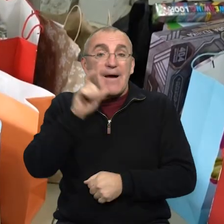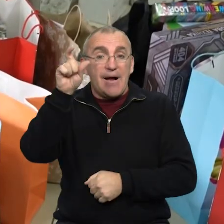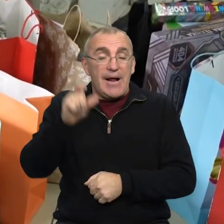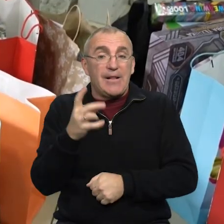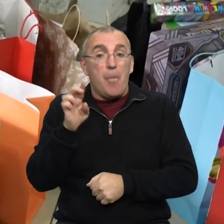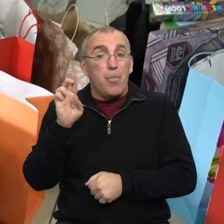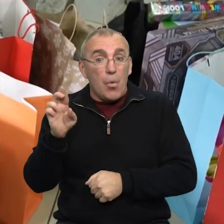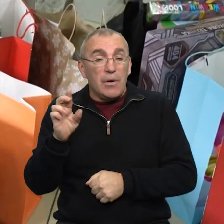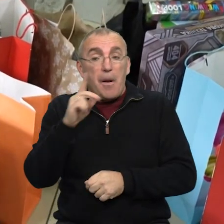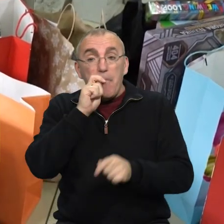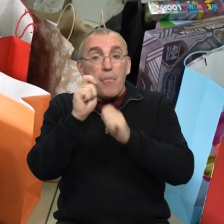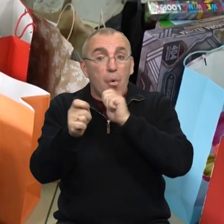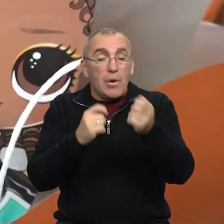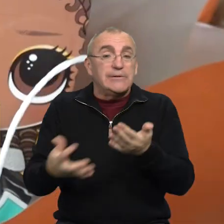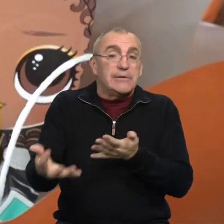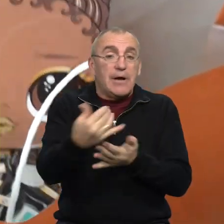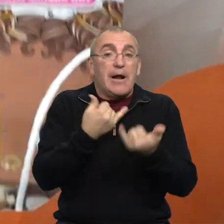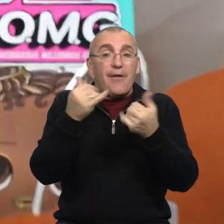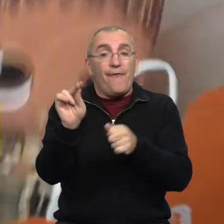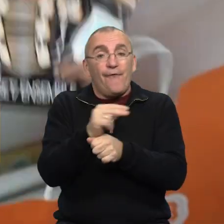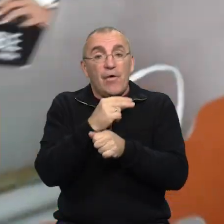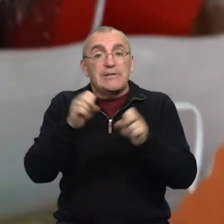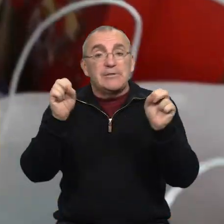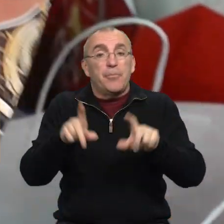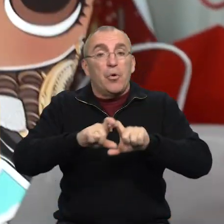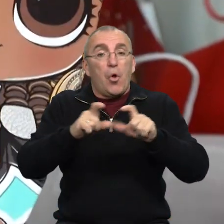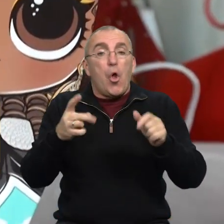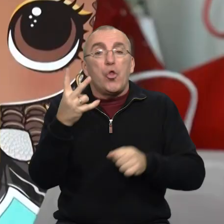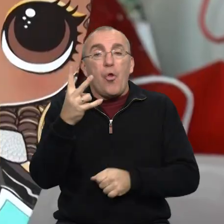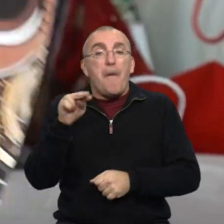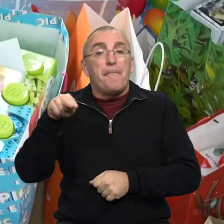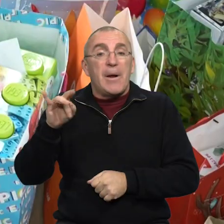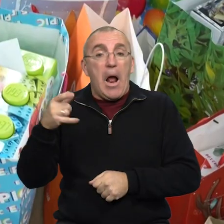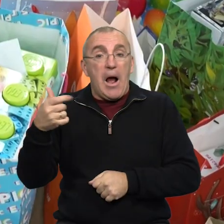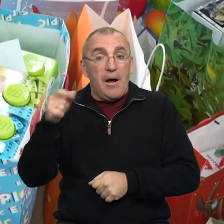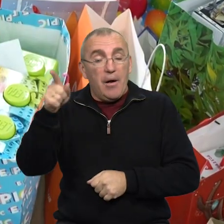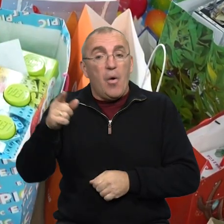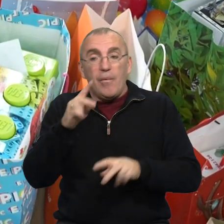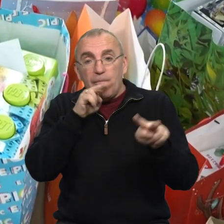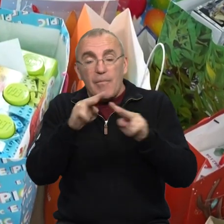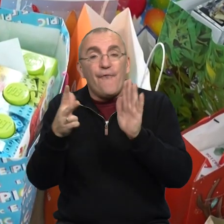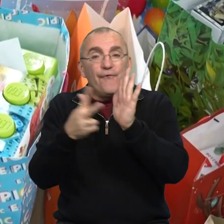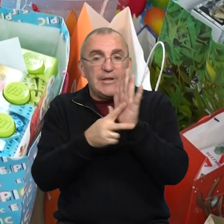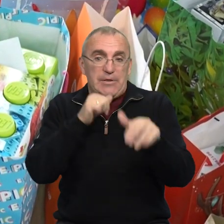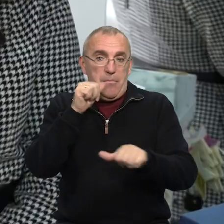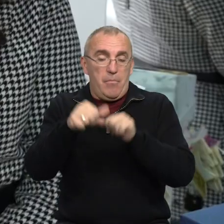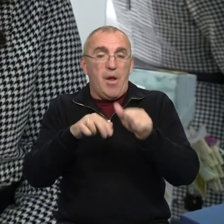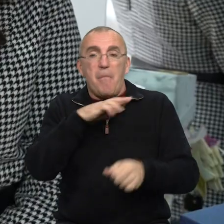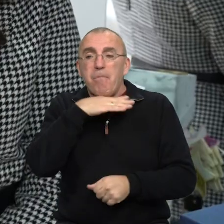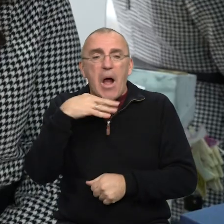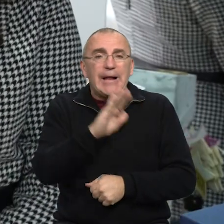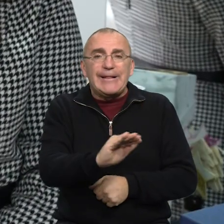Кропивничанка Ніна Бурдейна показує подарунки, які зібрали для вихованців спецшколи у Новій Празі. Ними, каже, опікується вісім років.